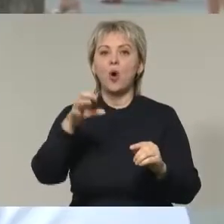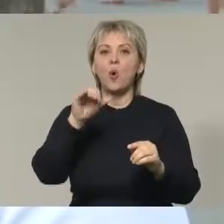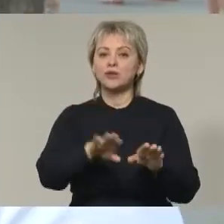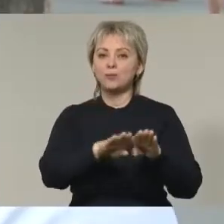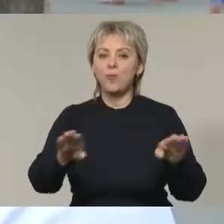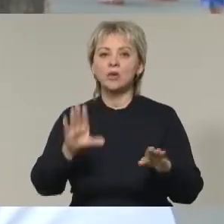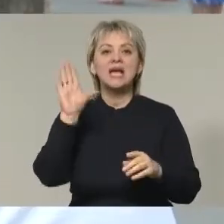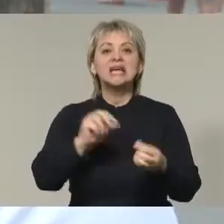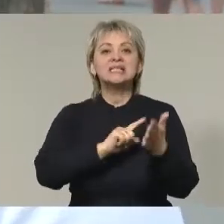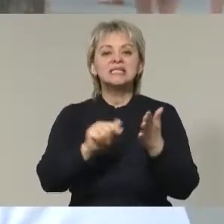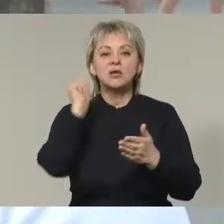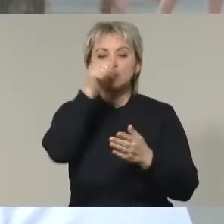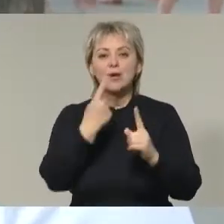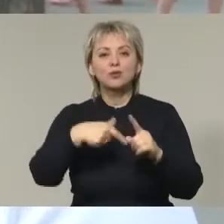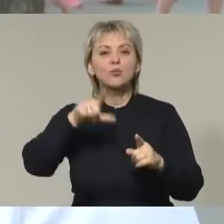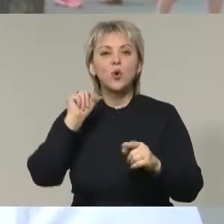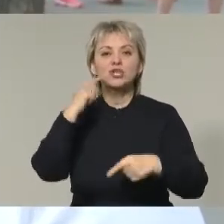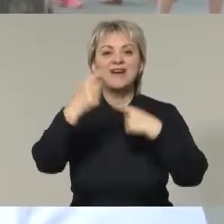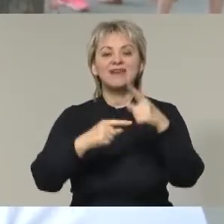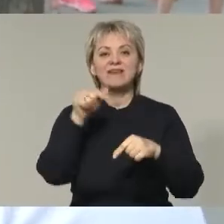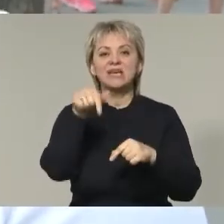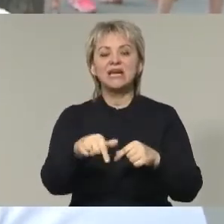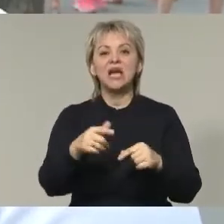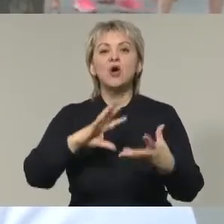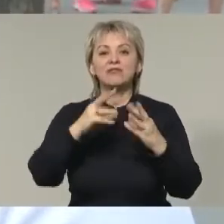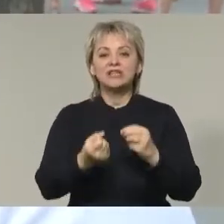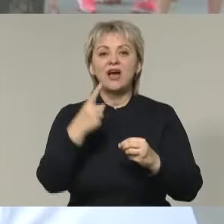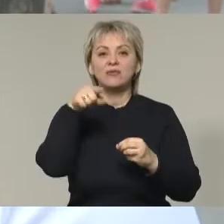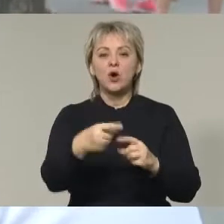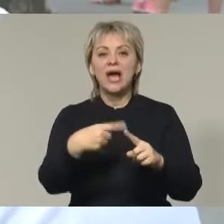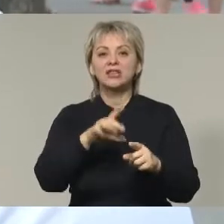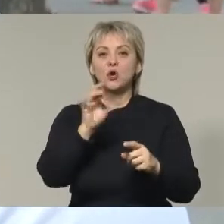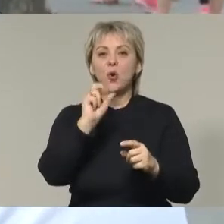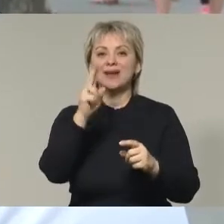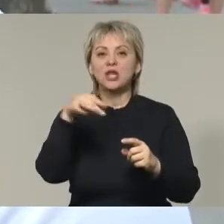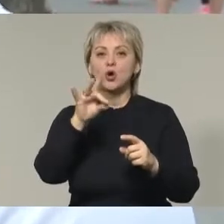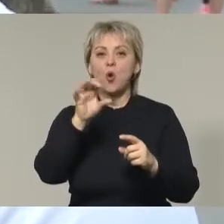пола». «В 70-х годах прошлого века в Италии возник акробатический рок-н-ролл.